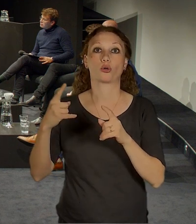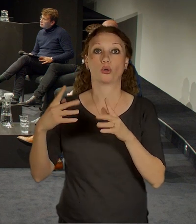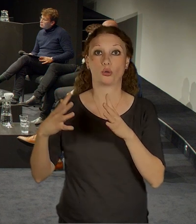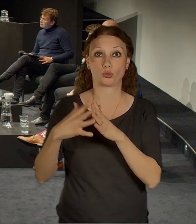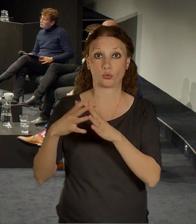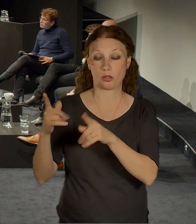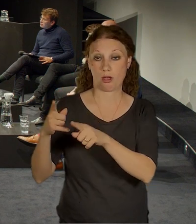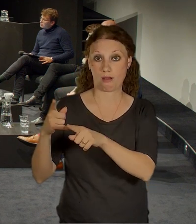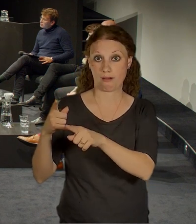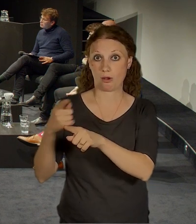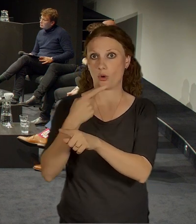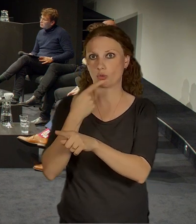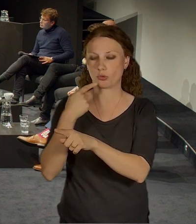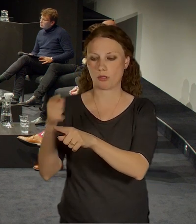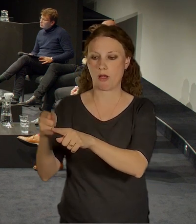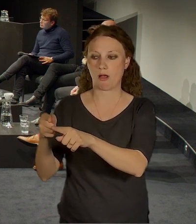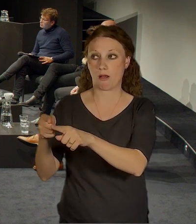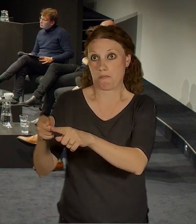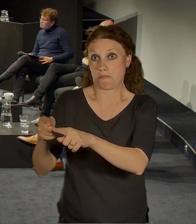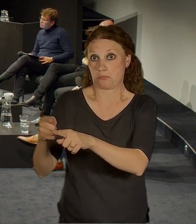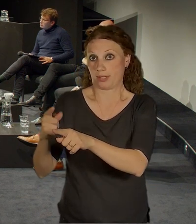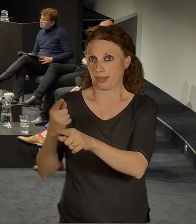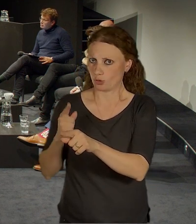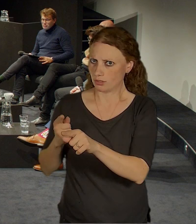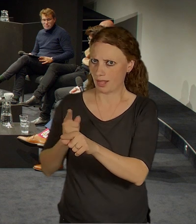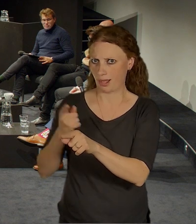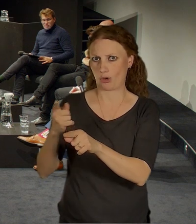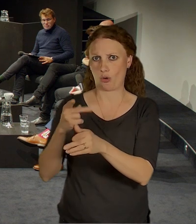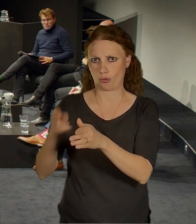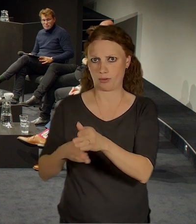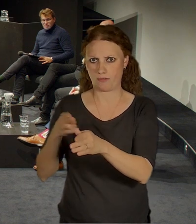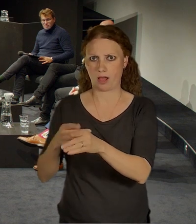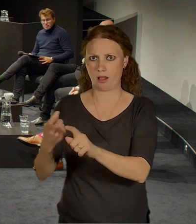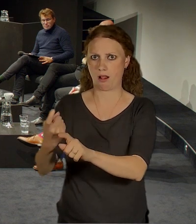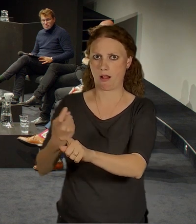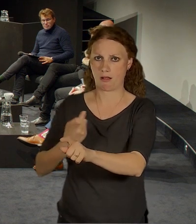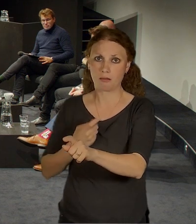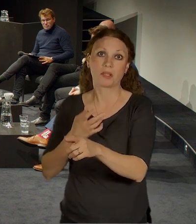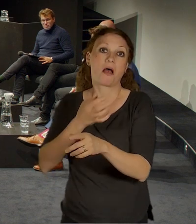Bčko v Rudný, tak jestli by to neušetřilo taky nějaký čas dojíždějícím do Prahy z tohoto směru.